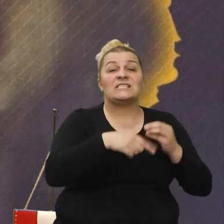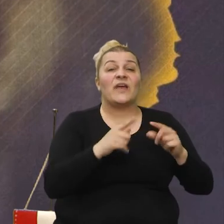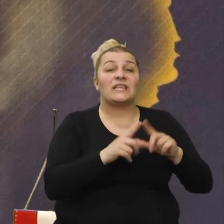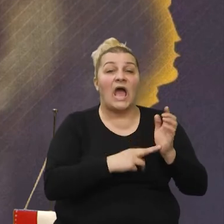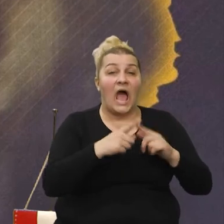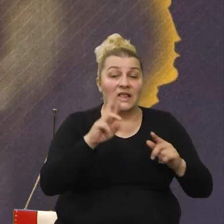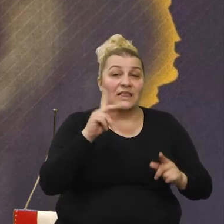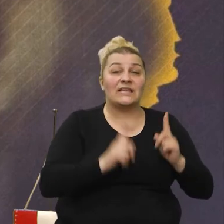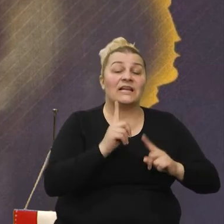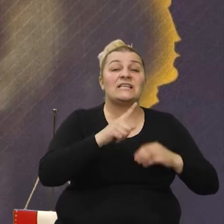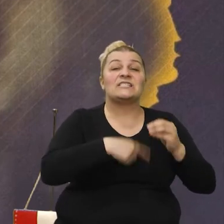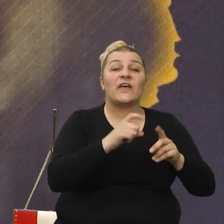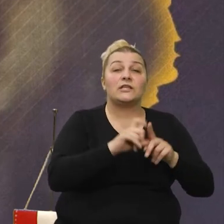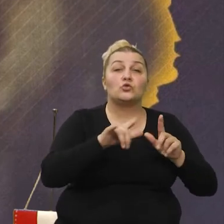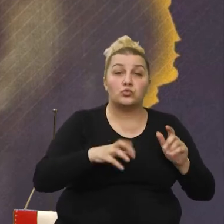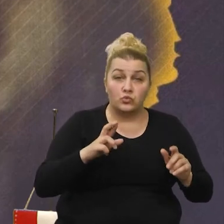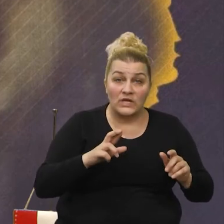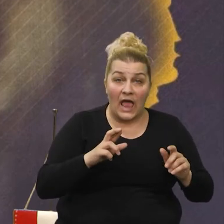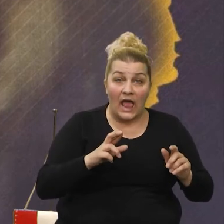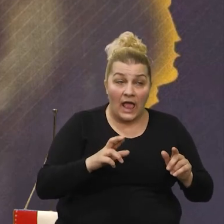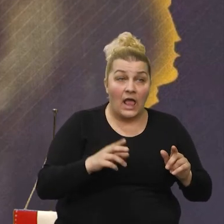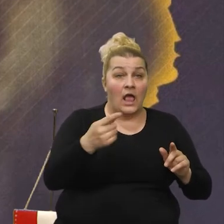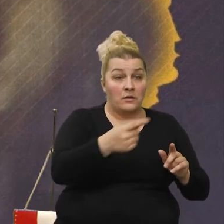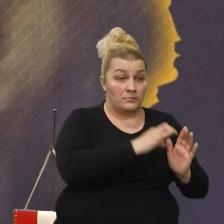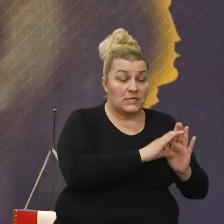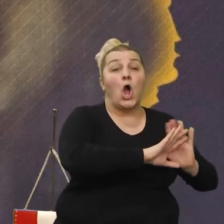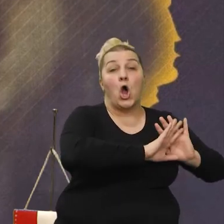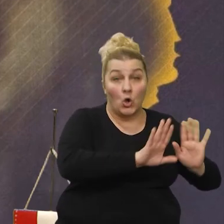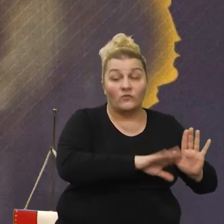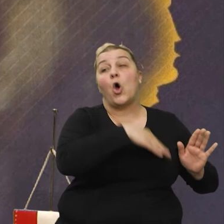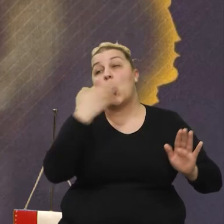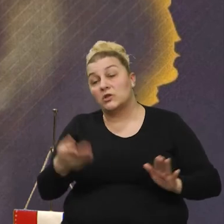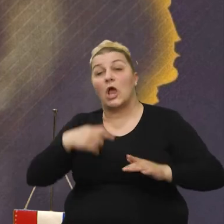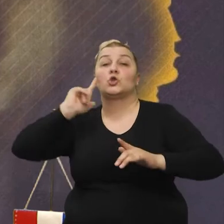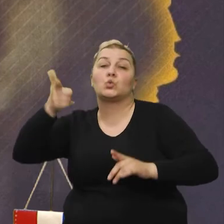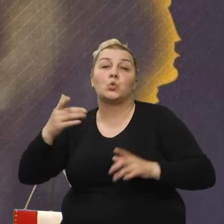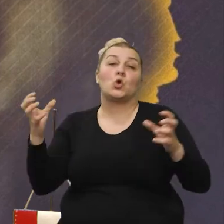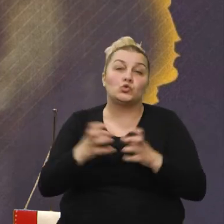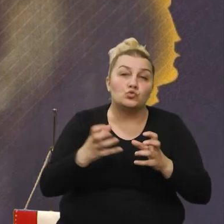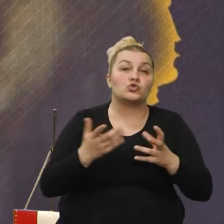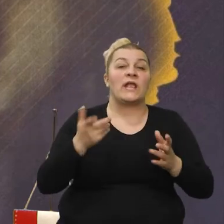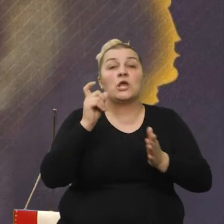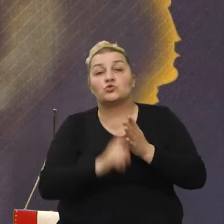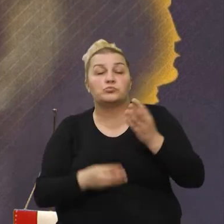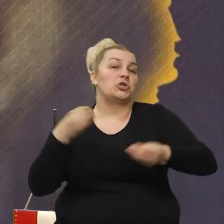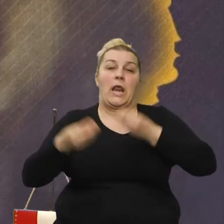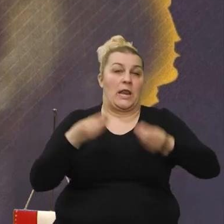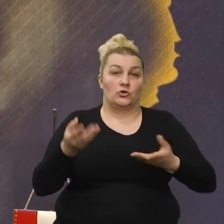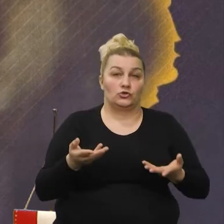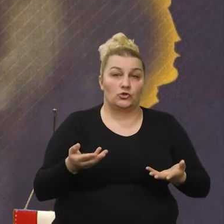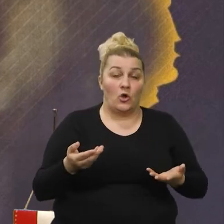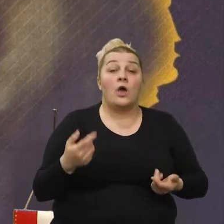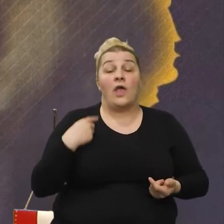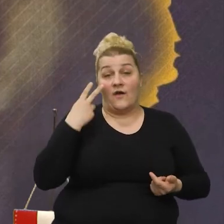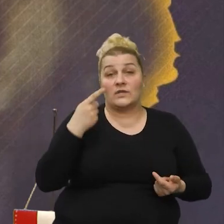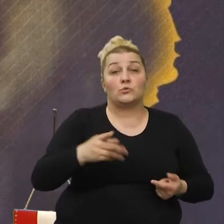a iza toga su onda druge aktivnosti koje dođu, ili Skupština ili neko druženje i tako dalje. Dakle, u tome dijelu ja vidim